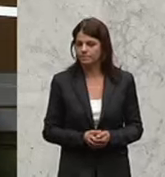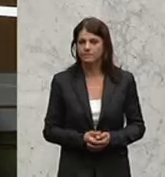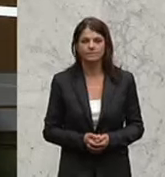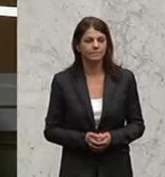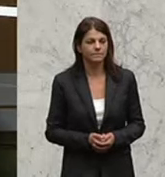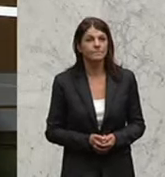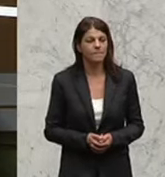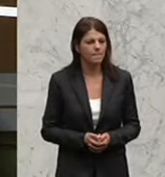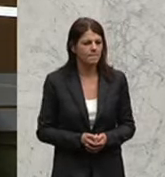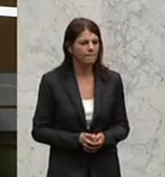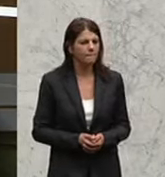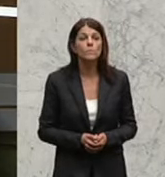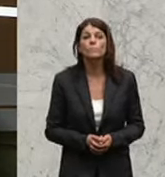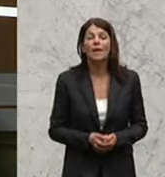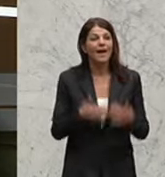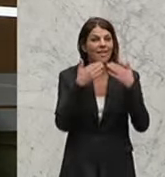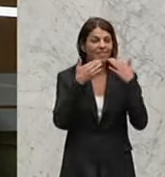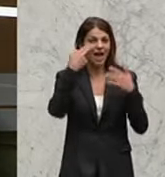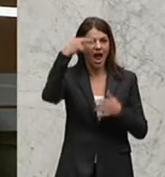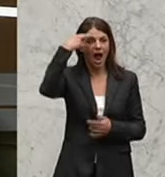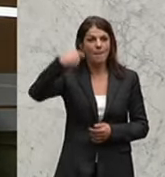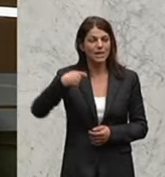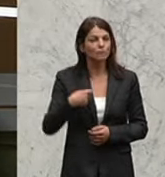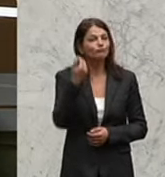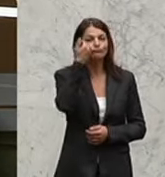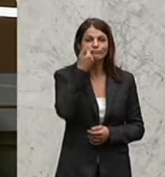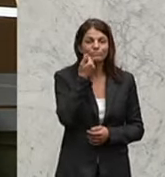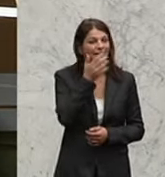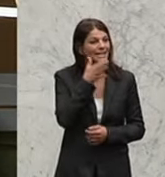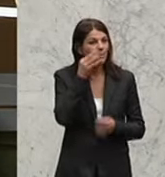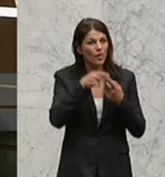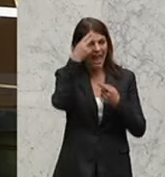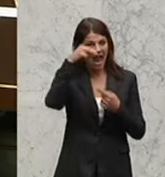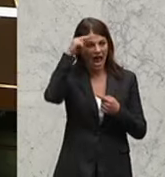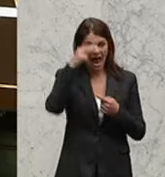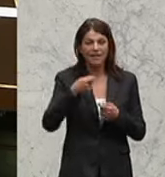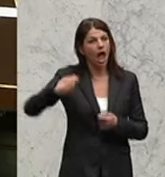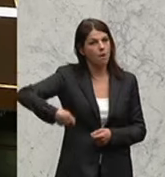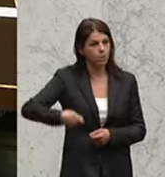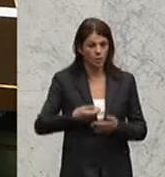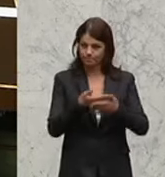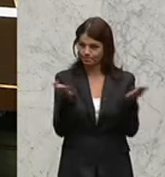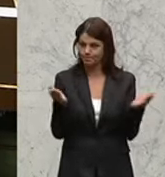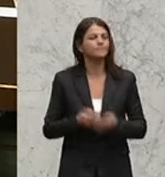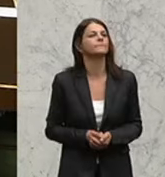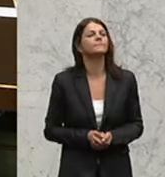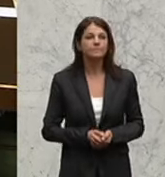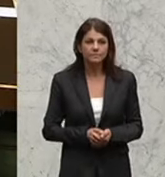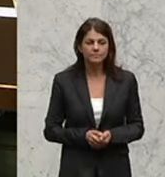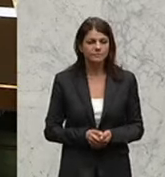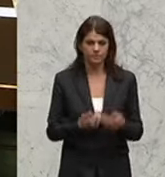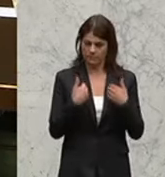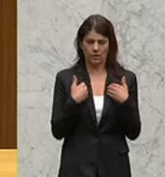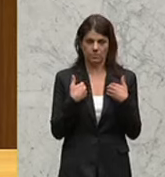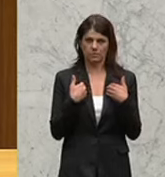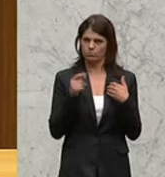Am Wort ist die Klubobfrau der Grünen, Eva Glavischnick-Piszczek. Damen und Herren Abgeordnete, ich